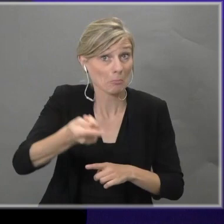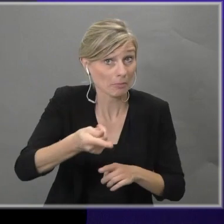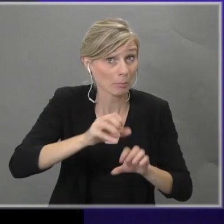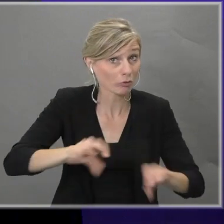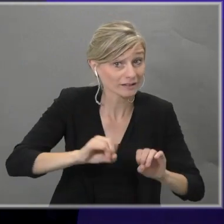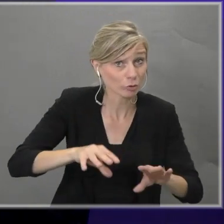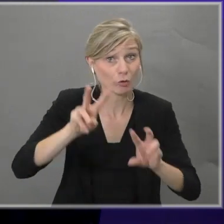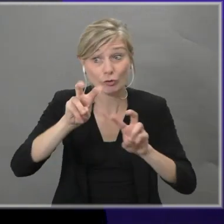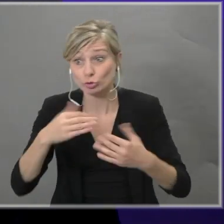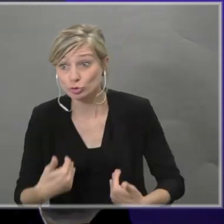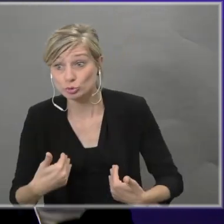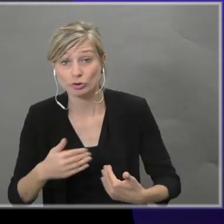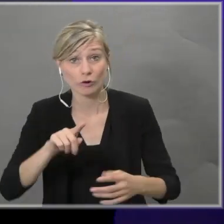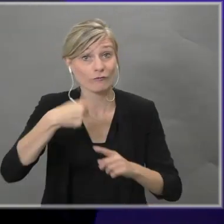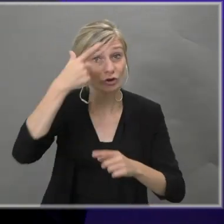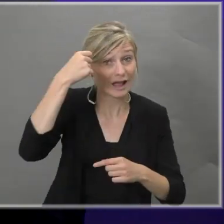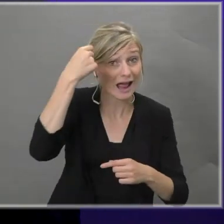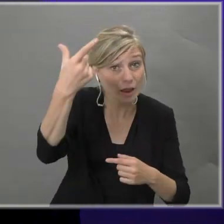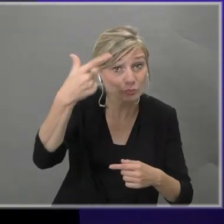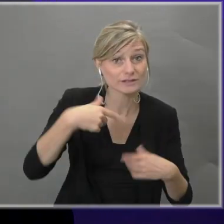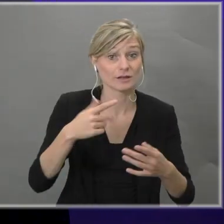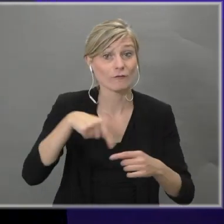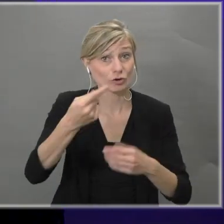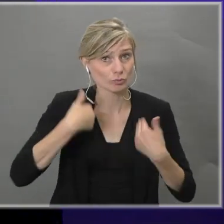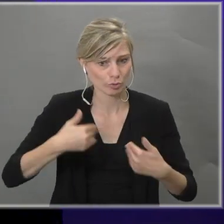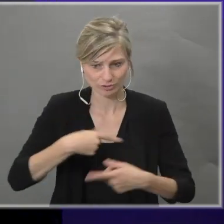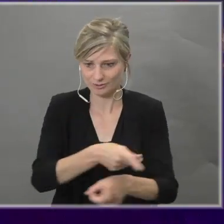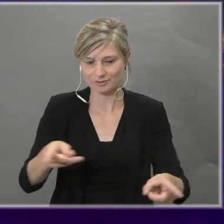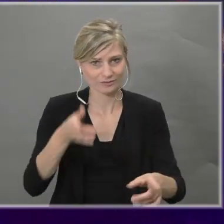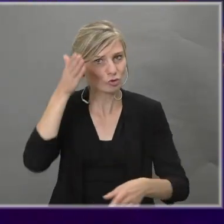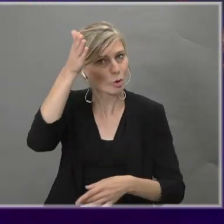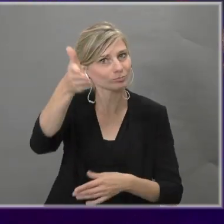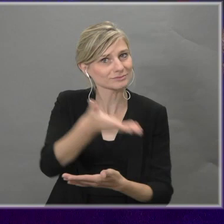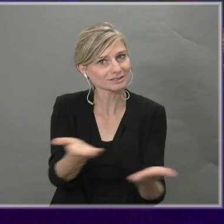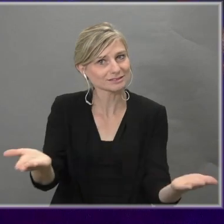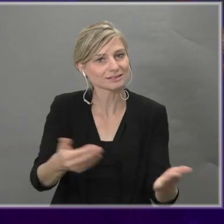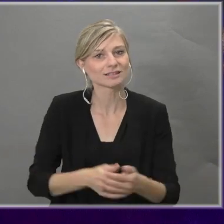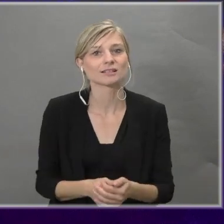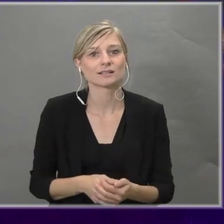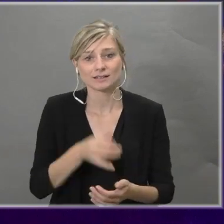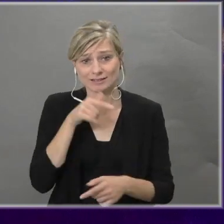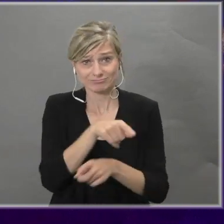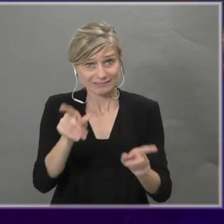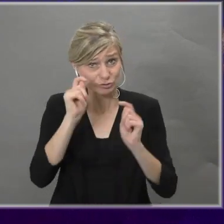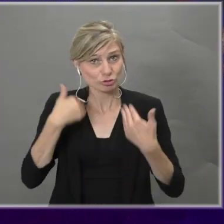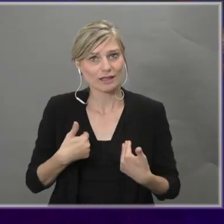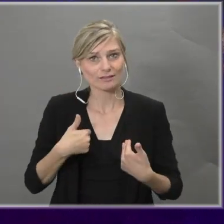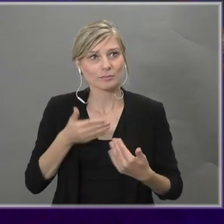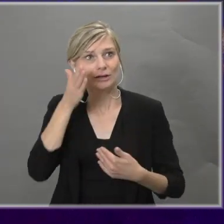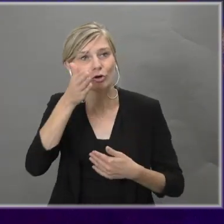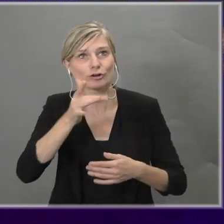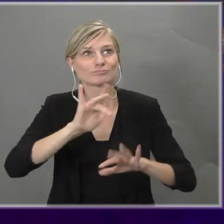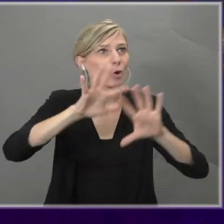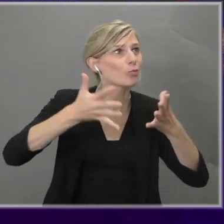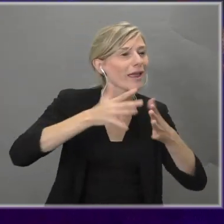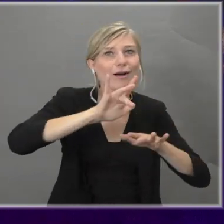professoren, de volgende alumni en de volgende burgers zullen zijn. Het zijn deze studenten die binnenkort de wijde wereld in trekken.